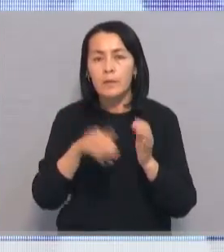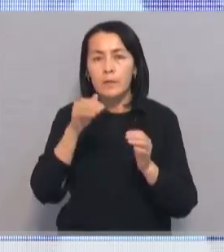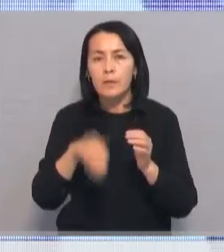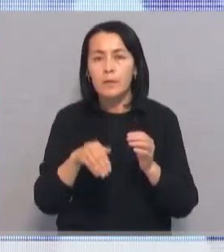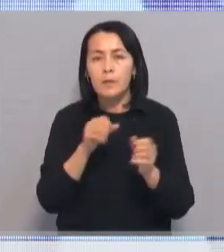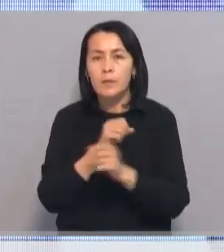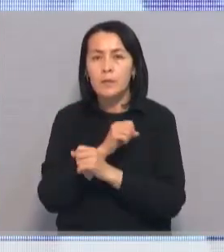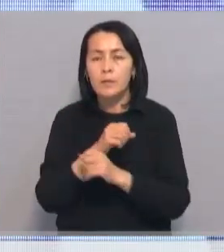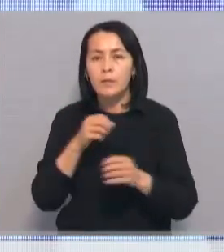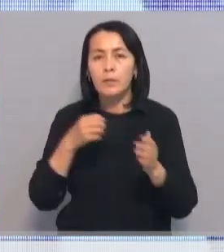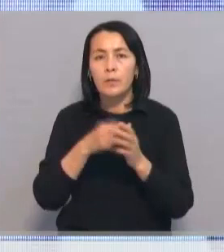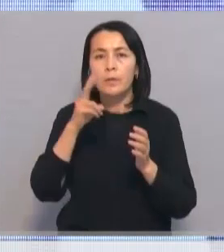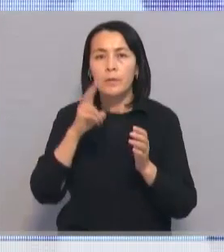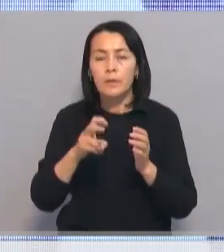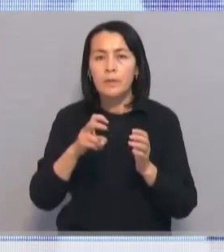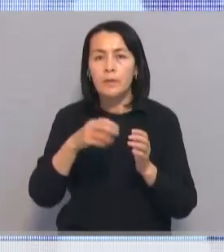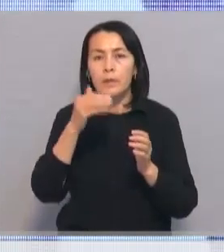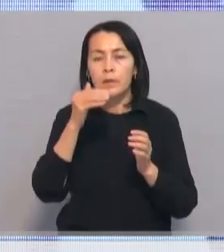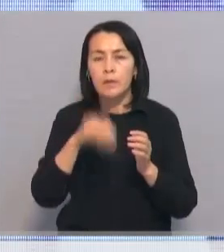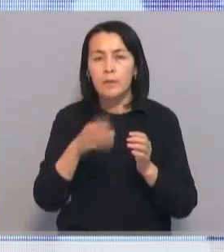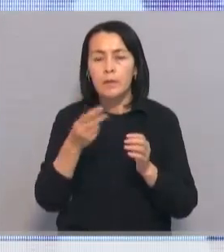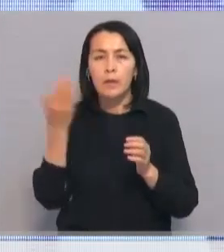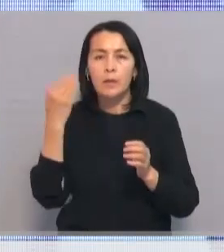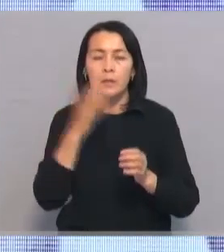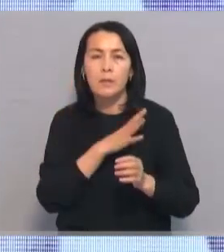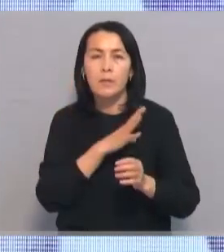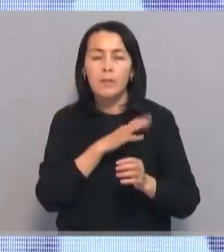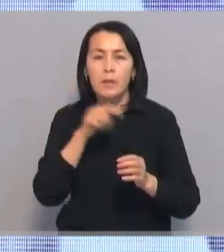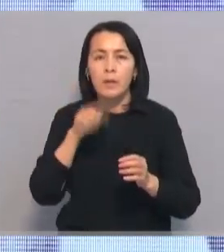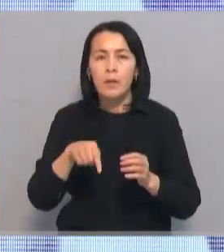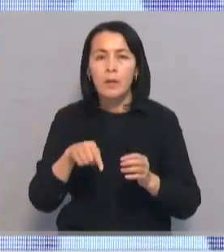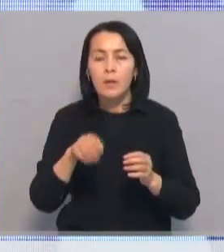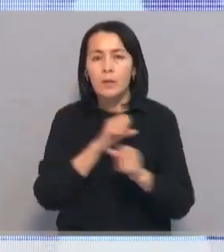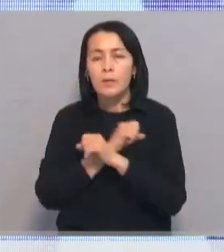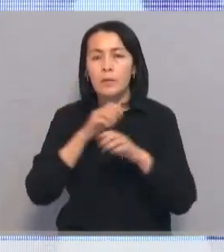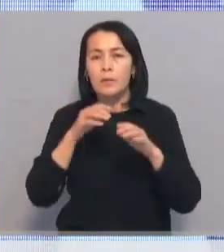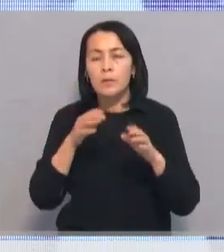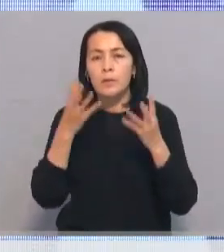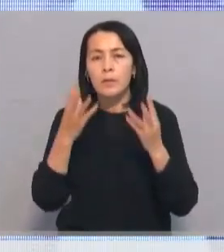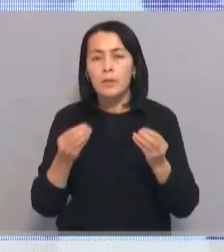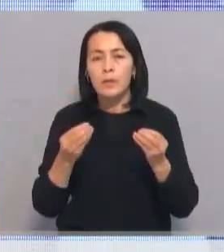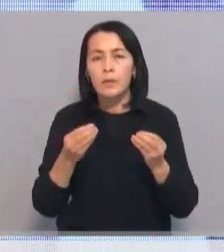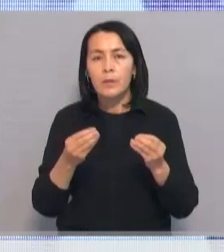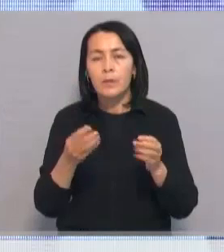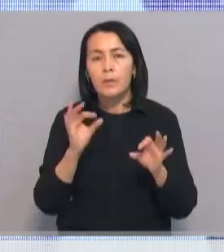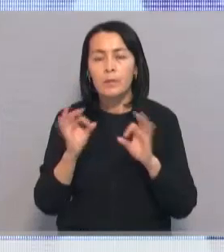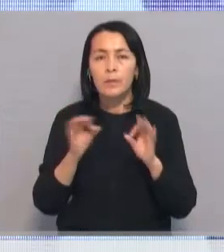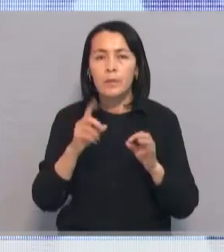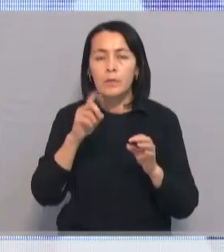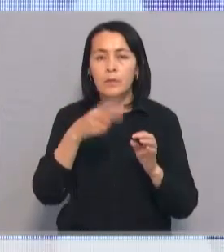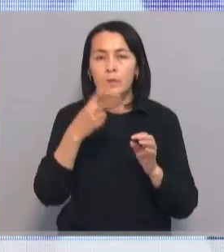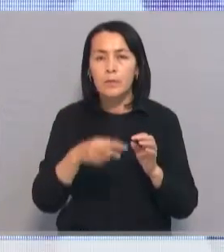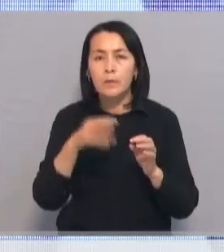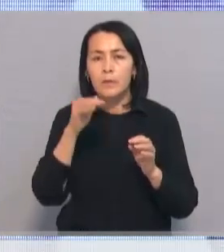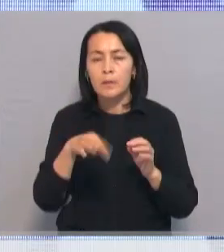в выходные до 250 тысяч тенге. Раньше, когда были кондукторы, выходные дни транзакции достигали максимум 120